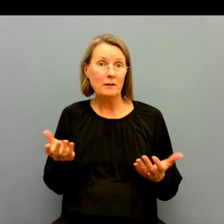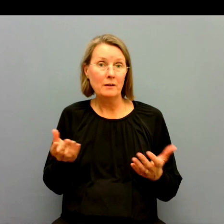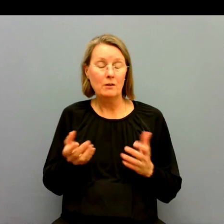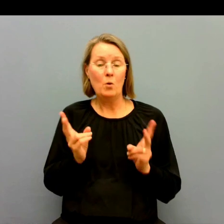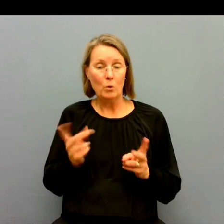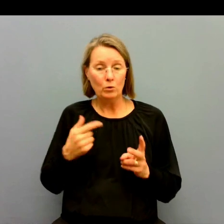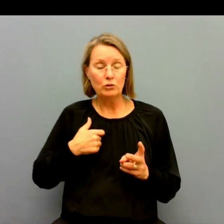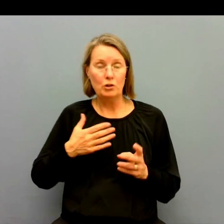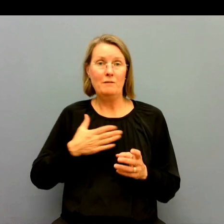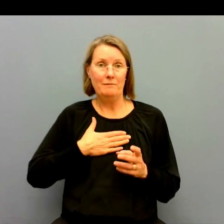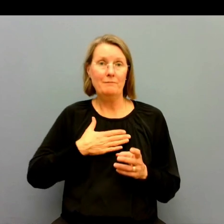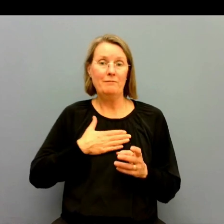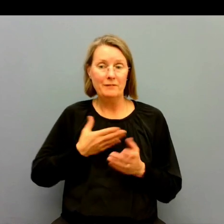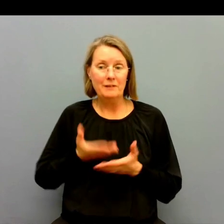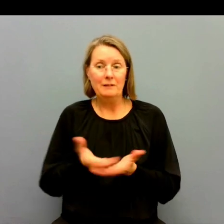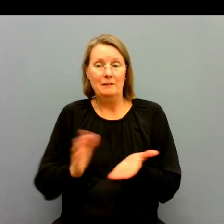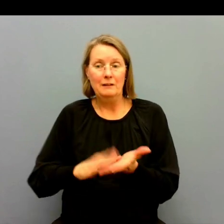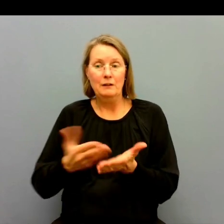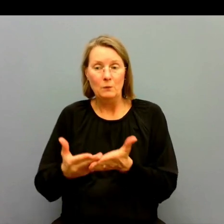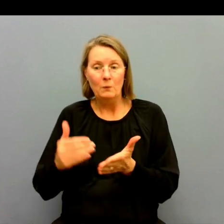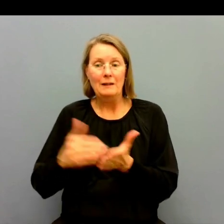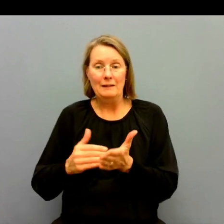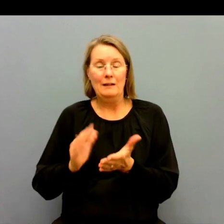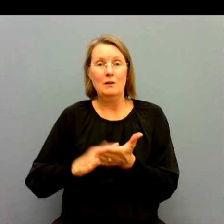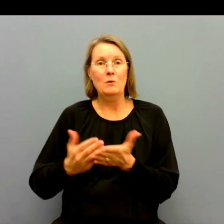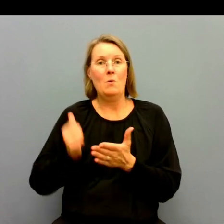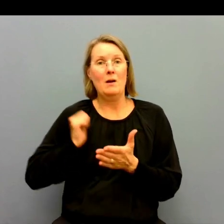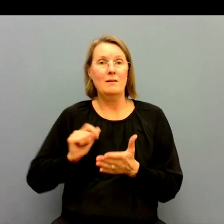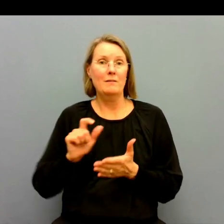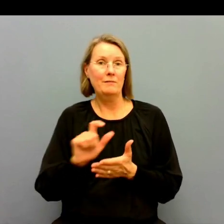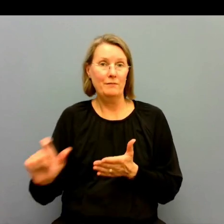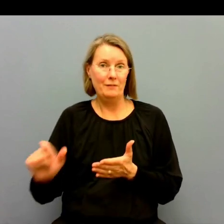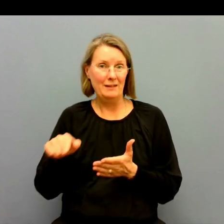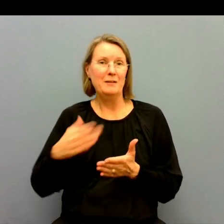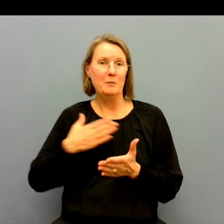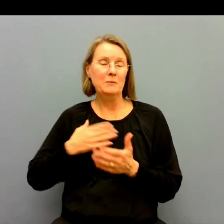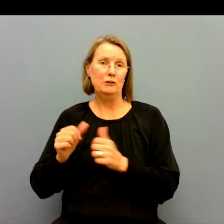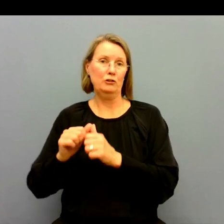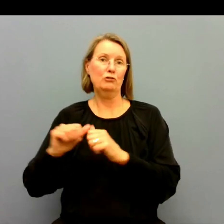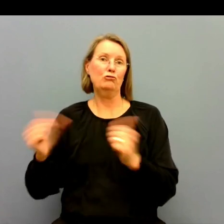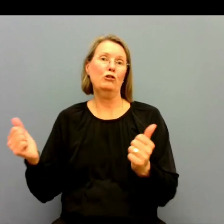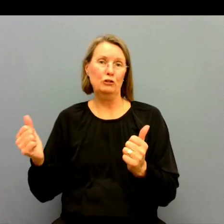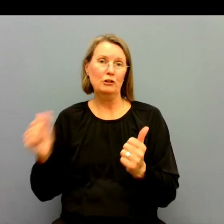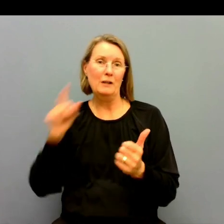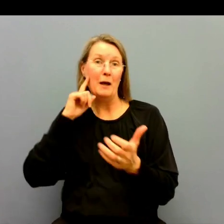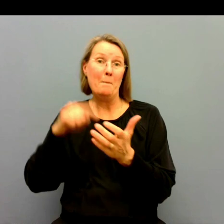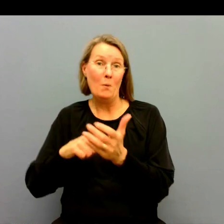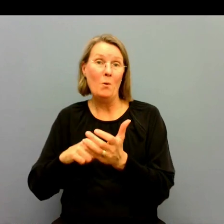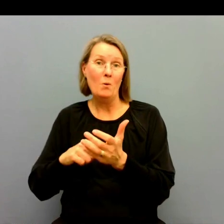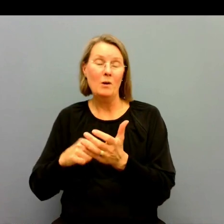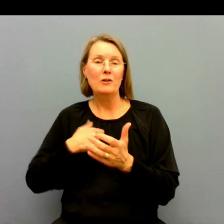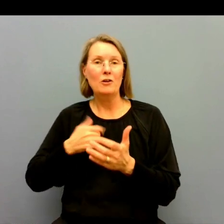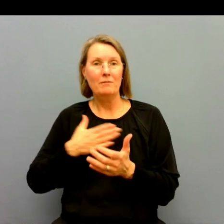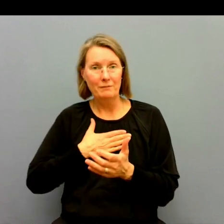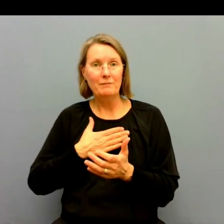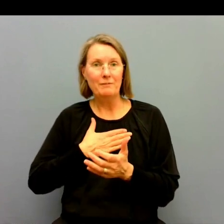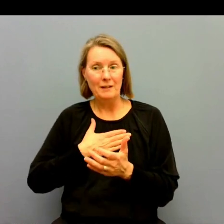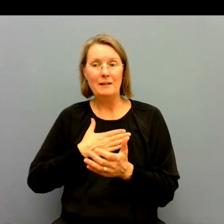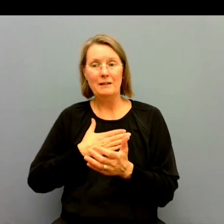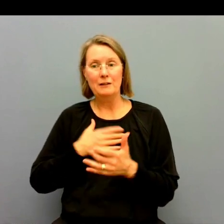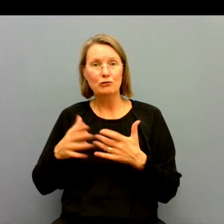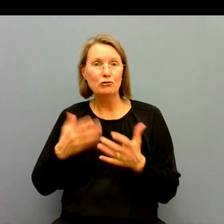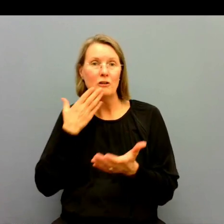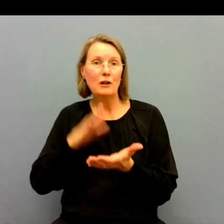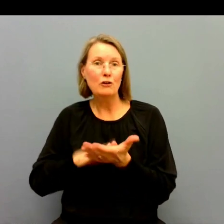och jag vill också ge tolkanvändarna tolk. Det är ju mitt största mål med mitt jobb. Jag vill ju